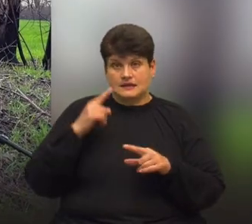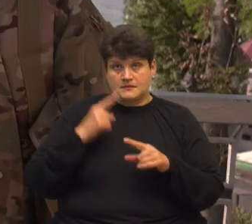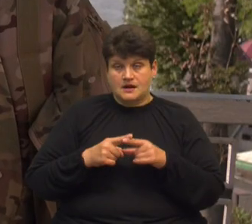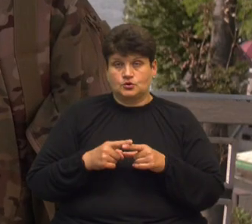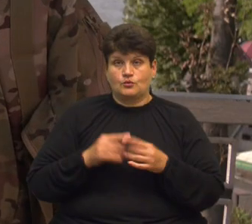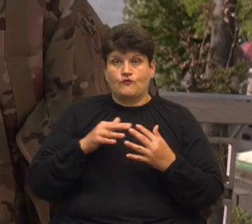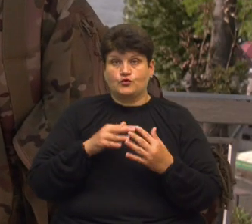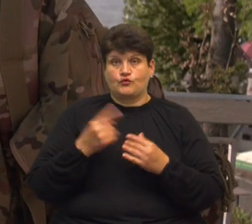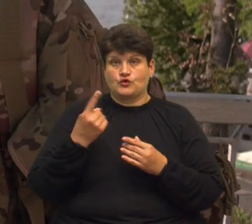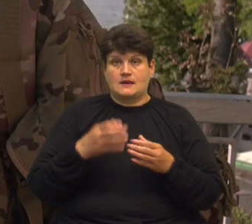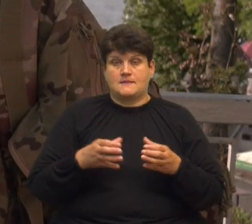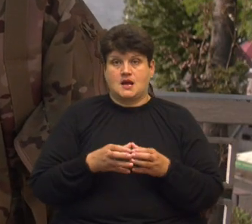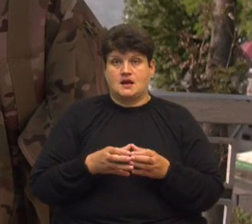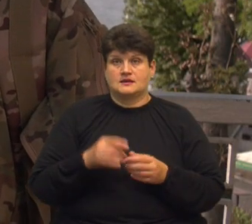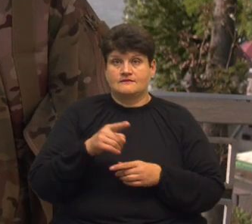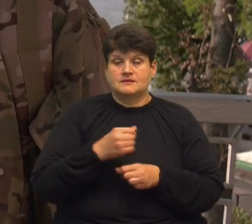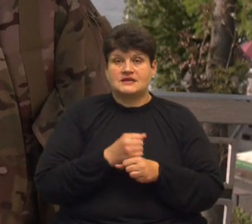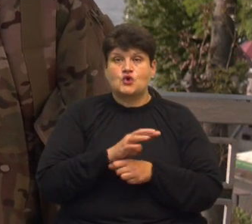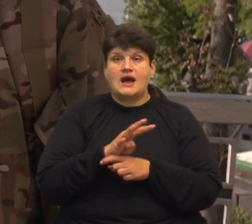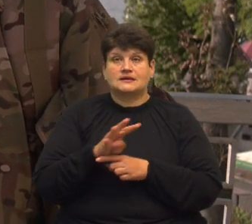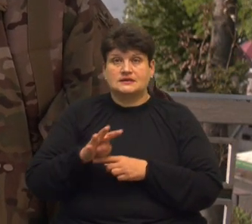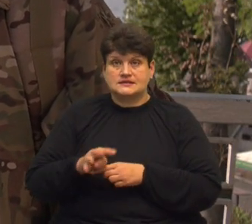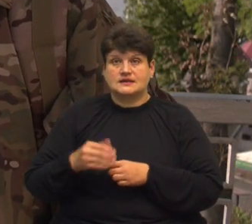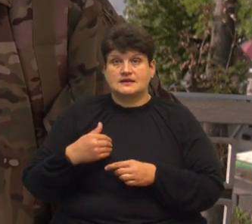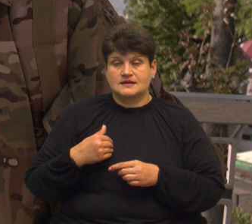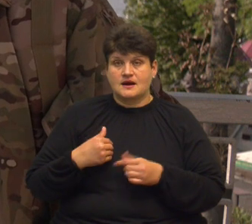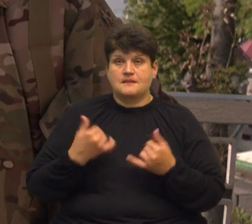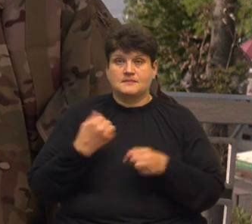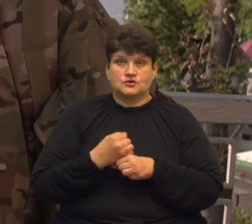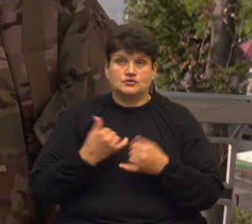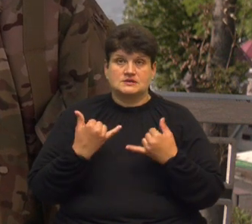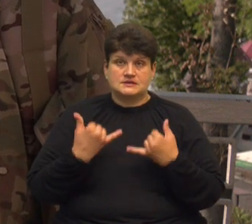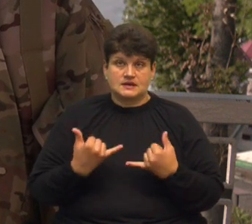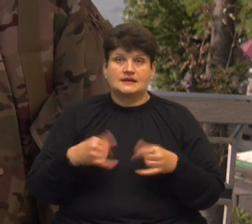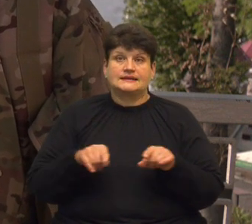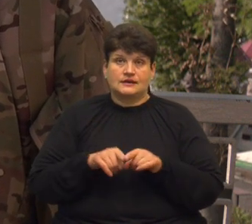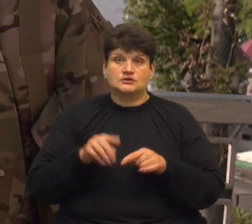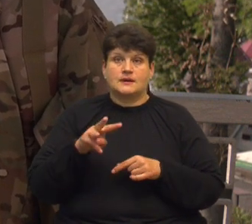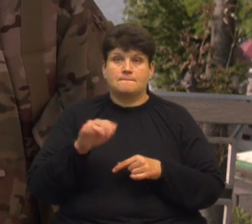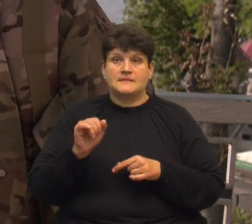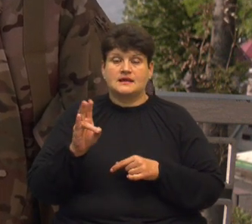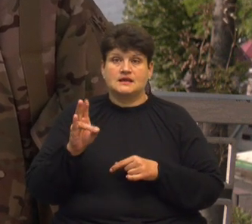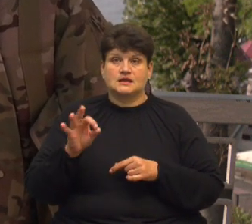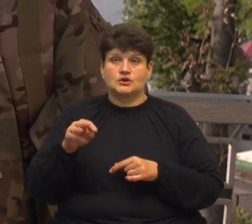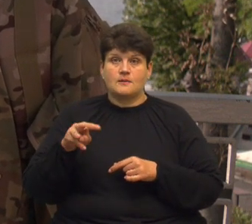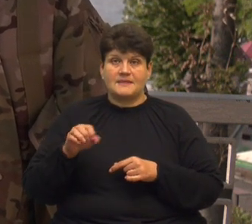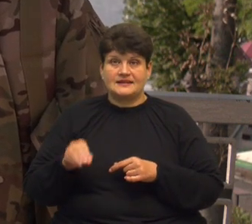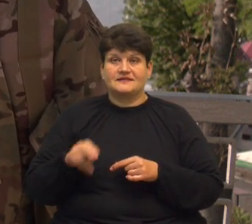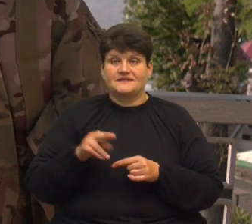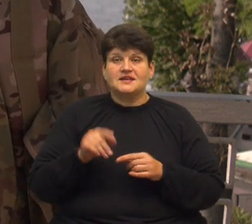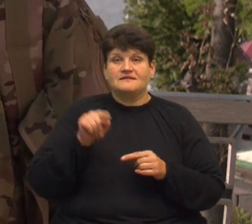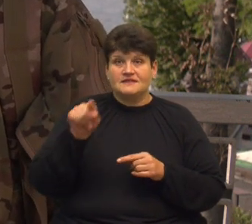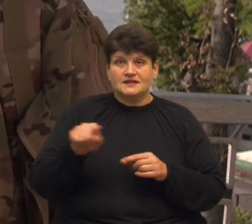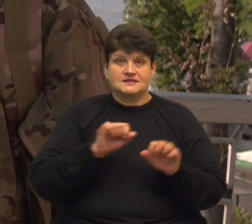бригаді. Він працює артилеристом, я працюю на даний час на мінометі. Він прикриває мене, а я